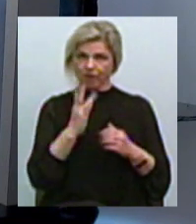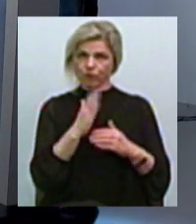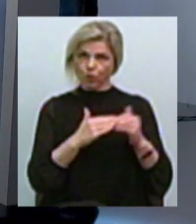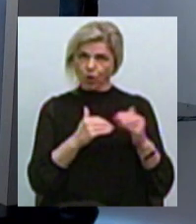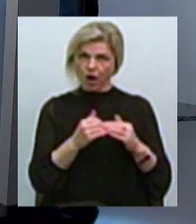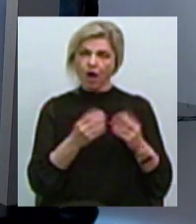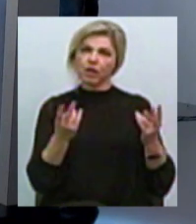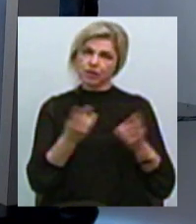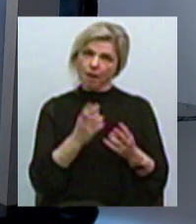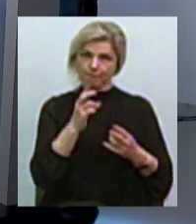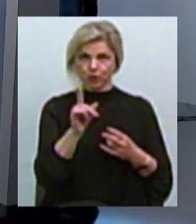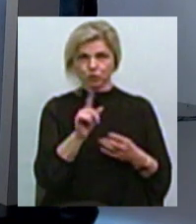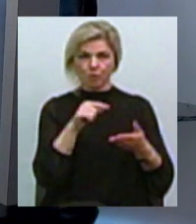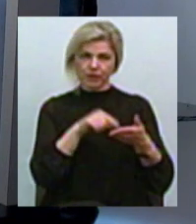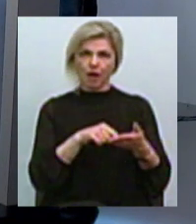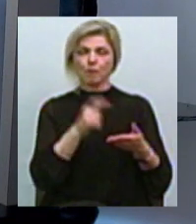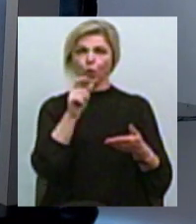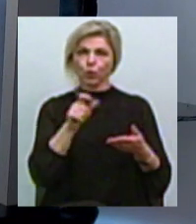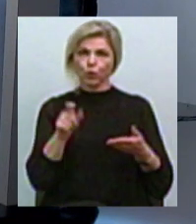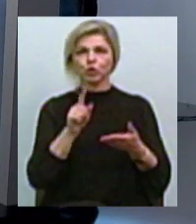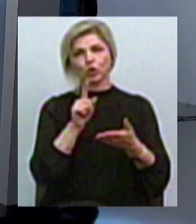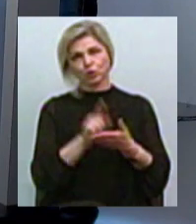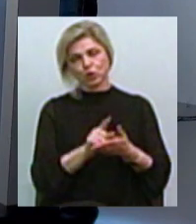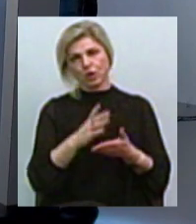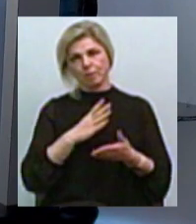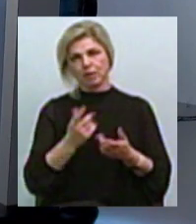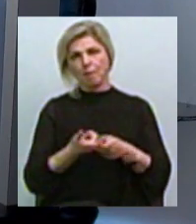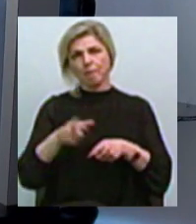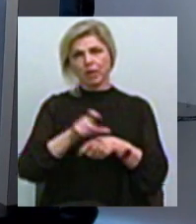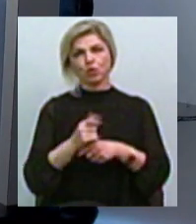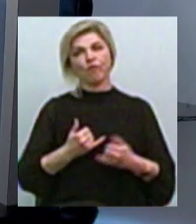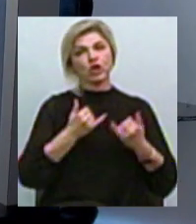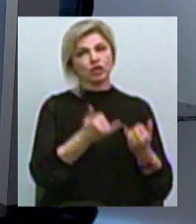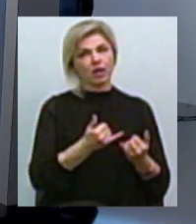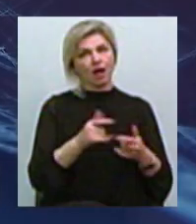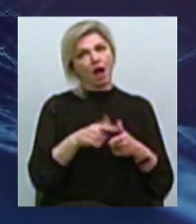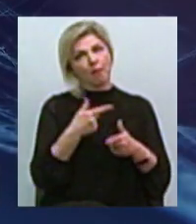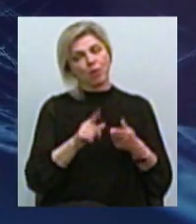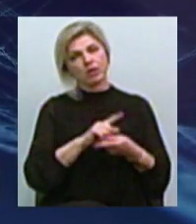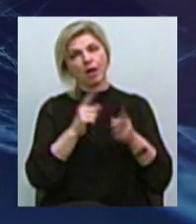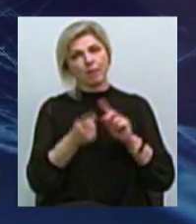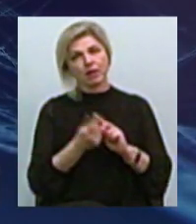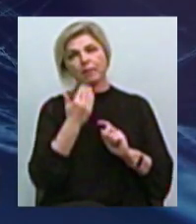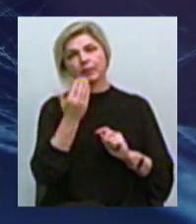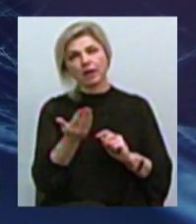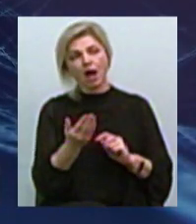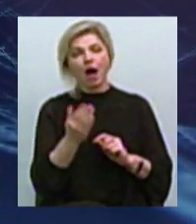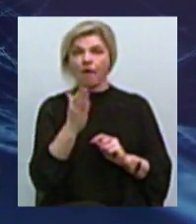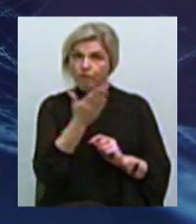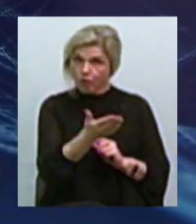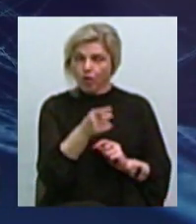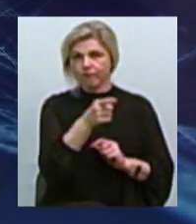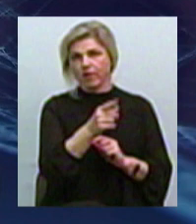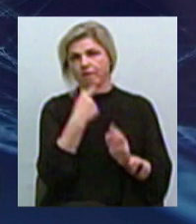якщо там будуть люди, можливо, більш шановані Чи навпаки, яка логіка працює? Ось, бачите, ви вже ставите питання про те, а хто, а що, а як